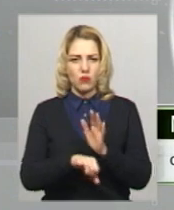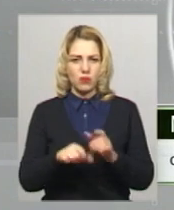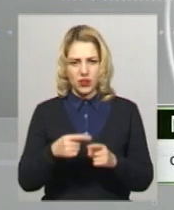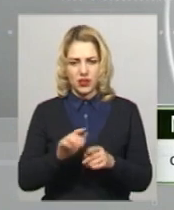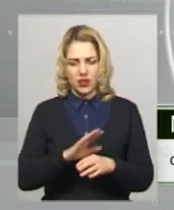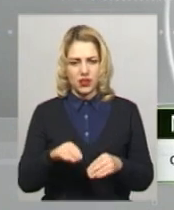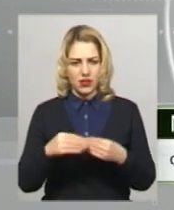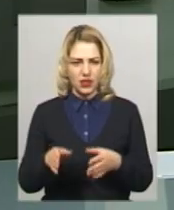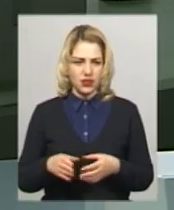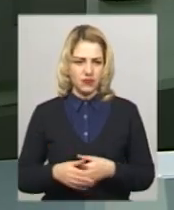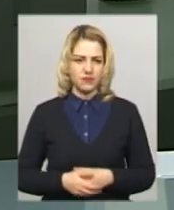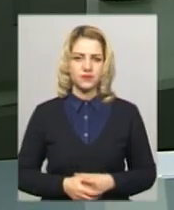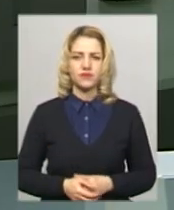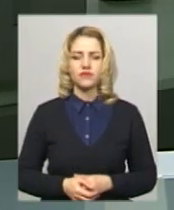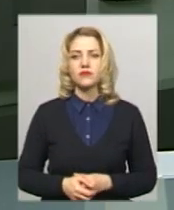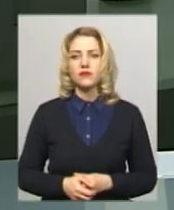отравити їх.